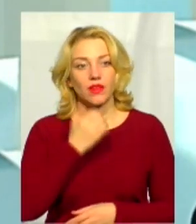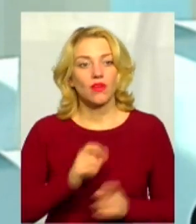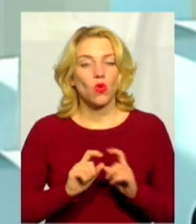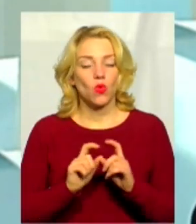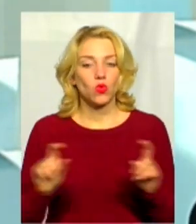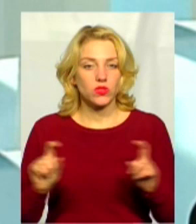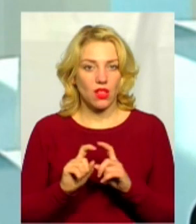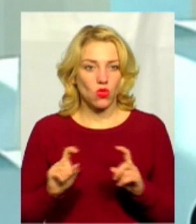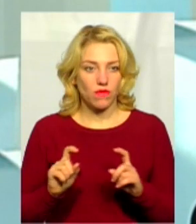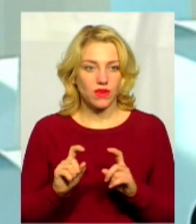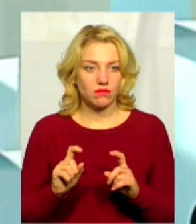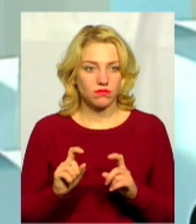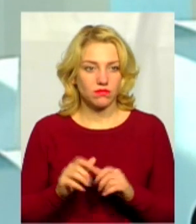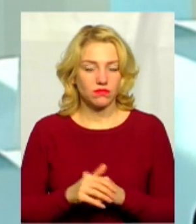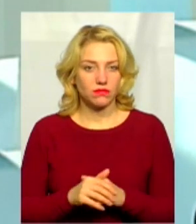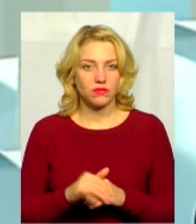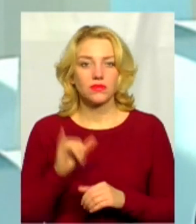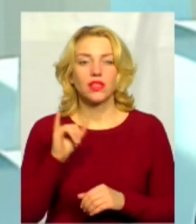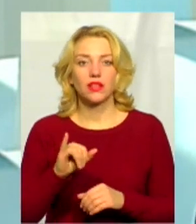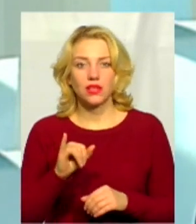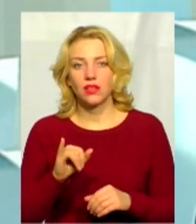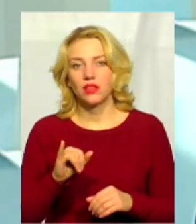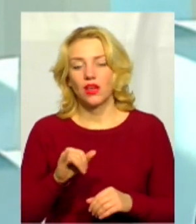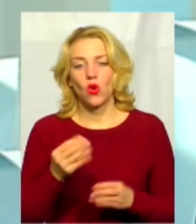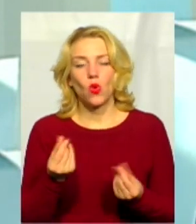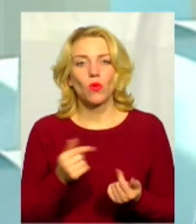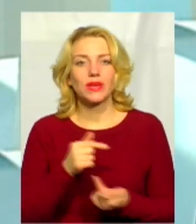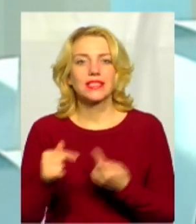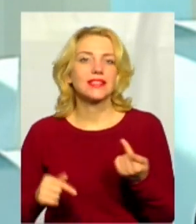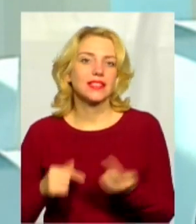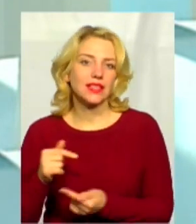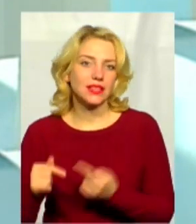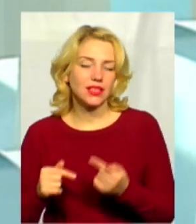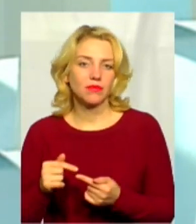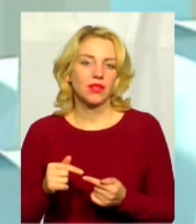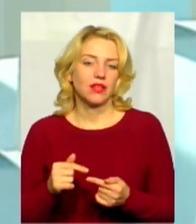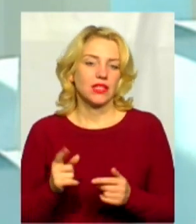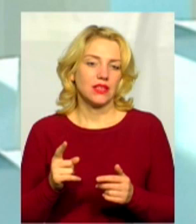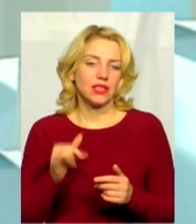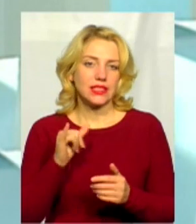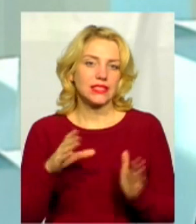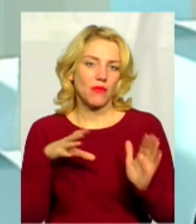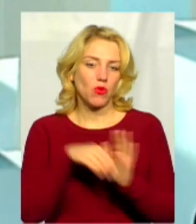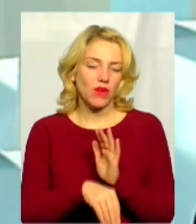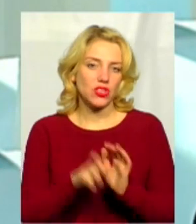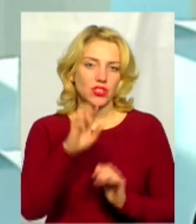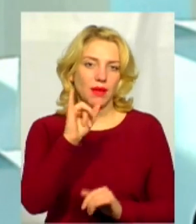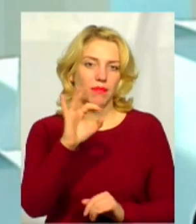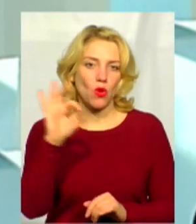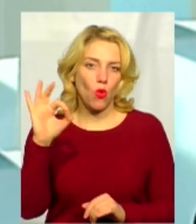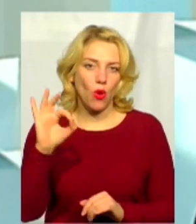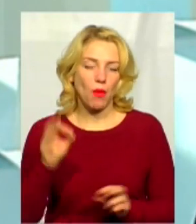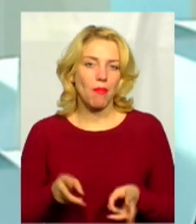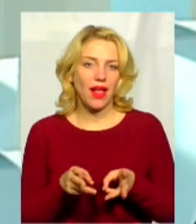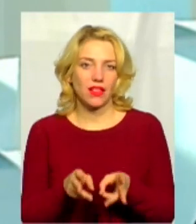установкам і завдяки когенераційним установкам, завдяки запровадженню біопалува, може на сьогоднішній день